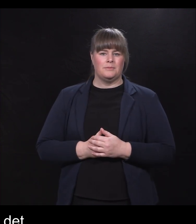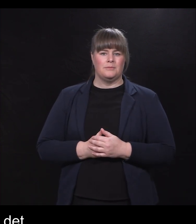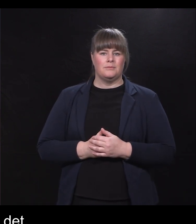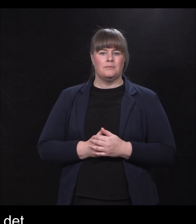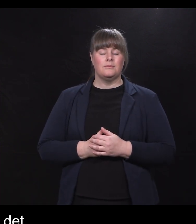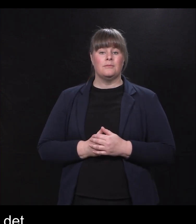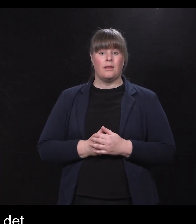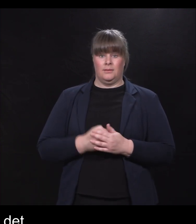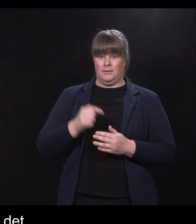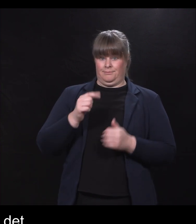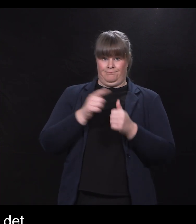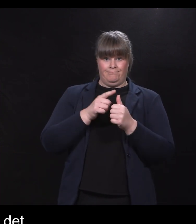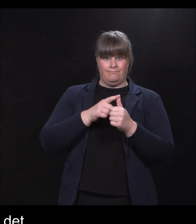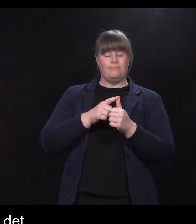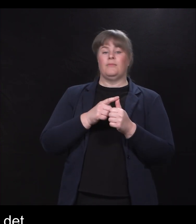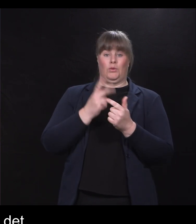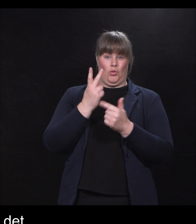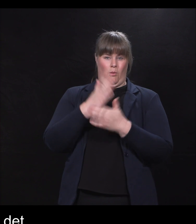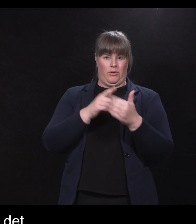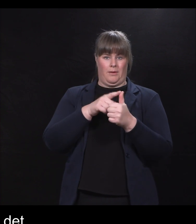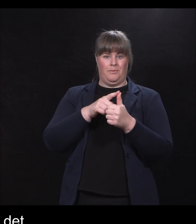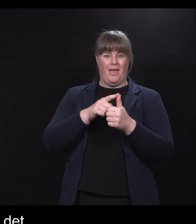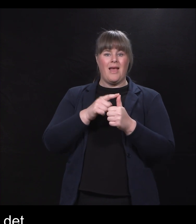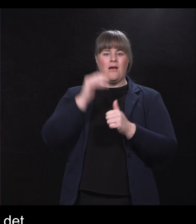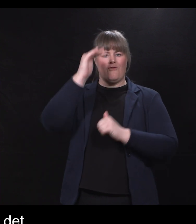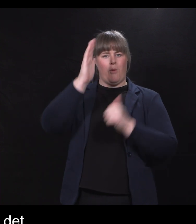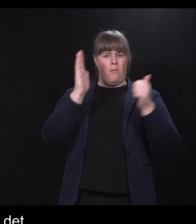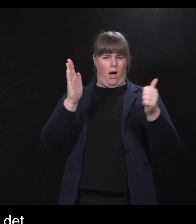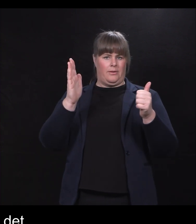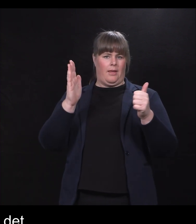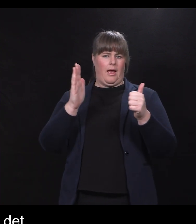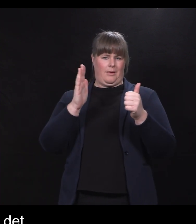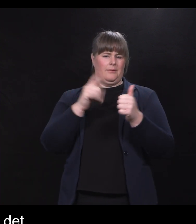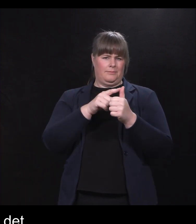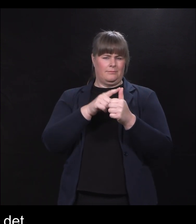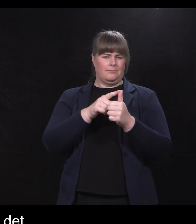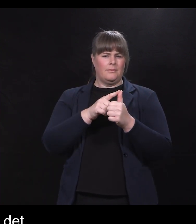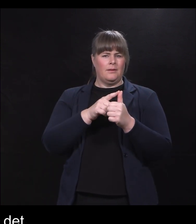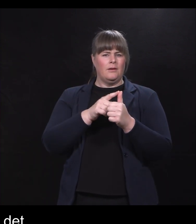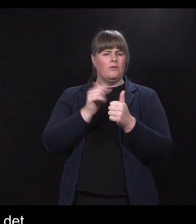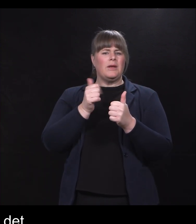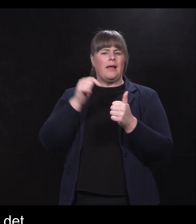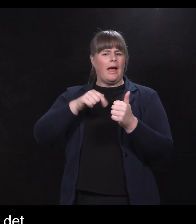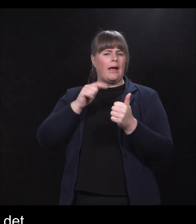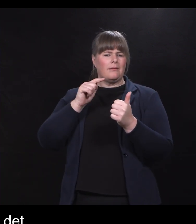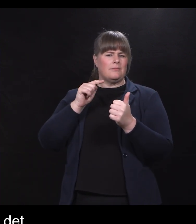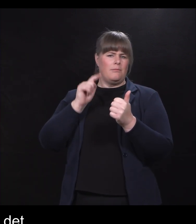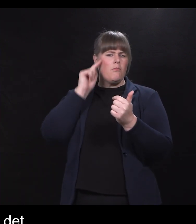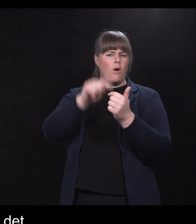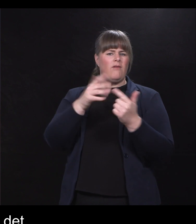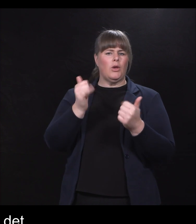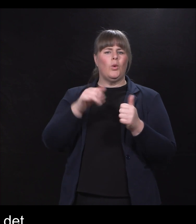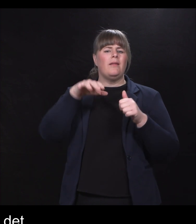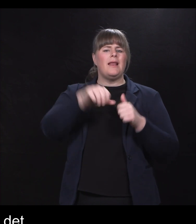formatet på dette seminaret en del av det. For målet er at dette seminaret skal bli tilgjengelig for alle.